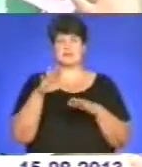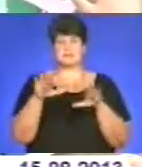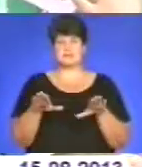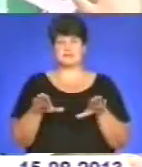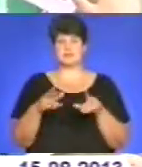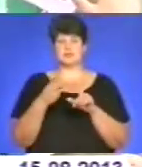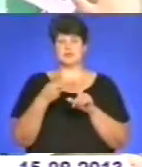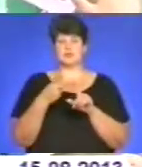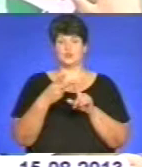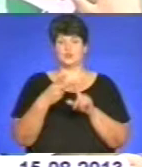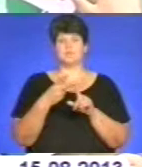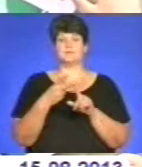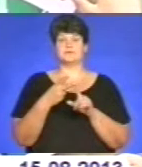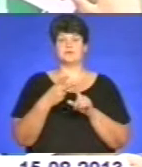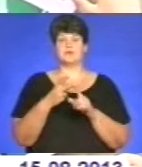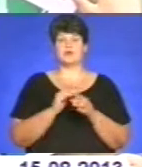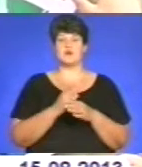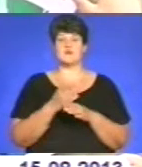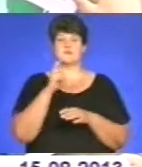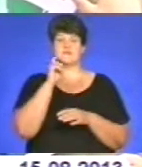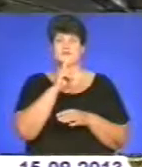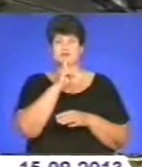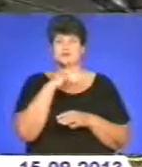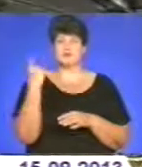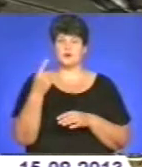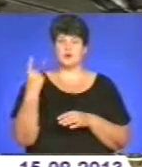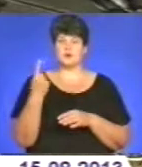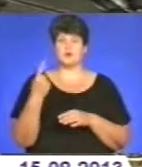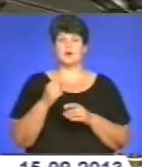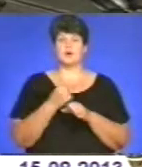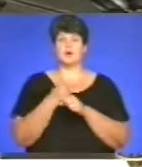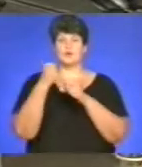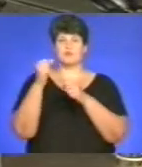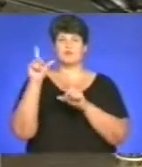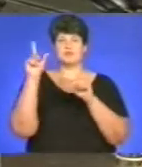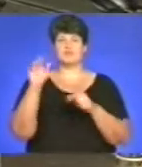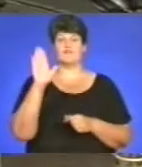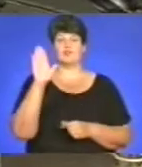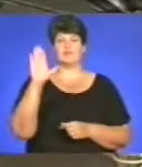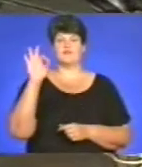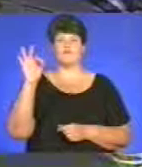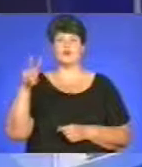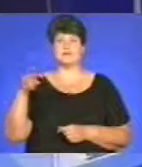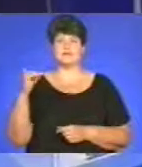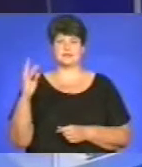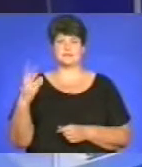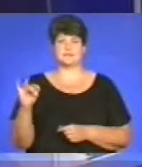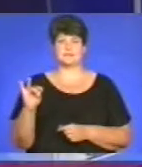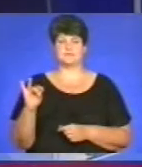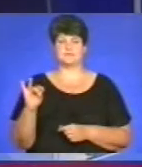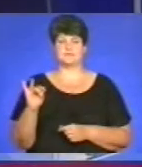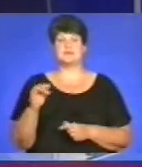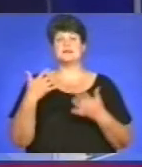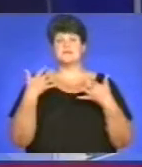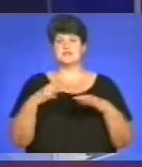На другій сходинці турнірної таблиці гості із Вінниці. Кубок турніру поїде у Володимир Волинський. Це всі